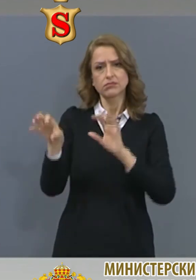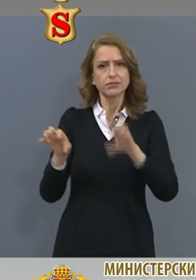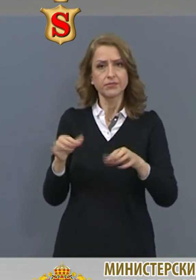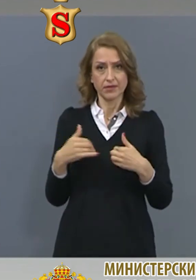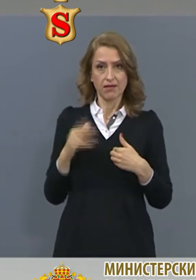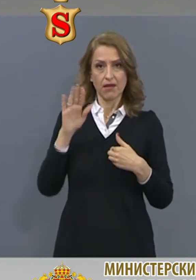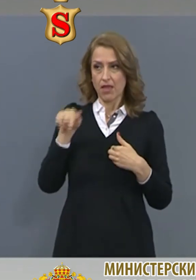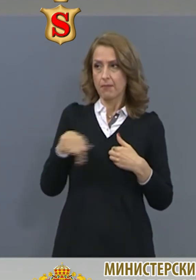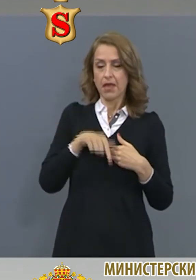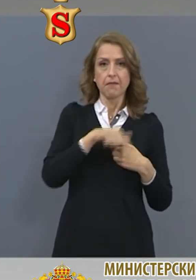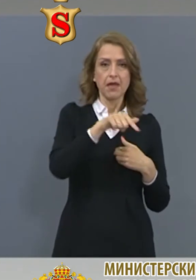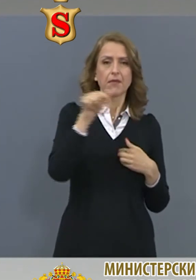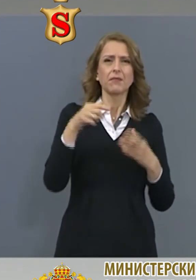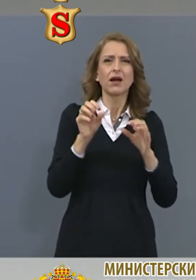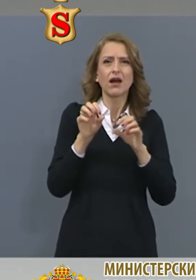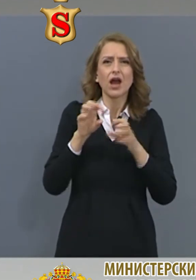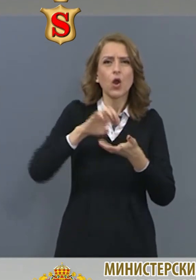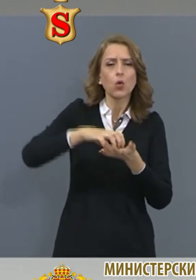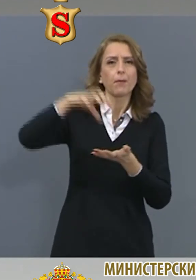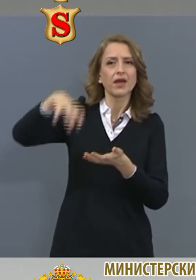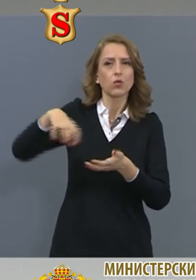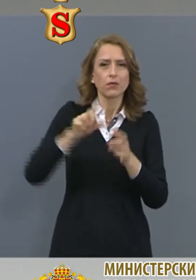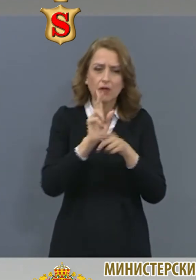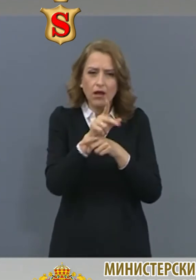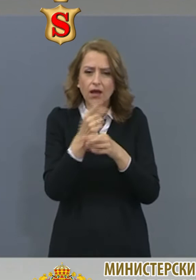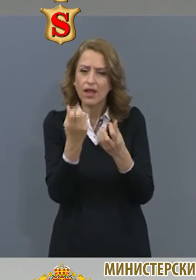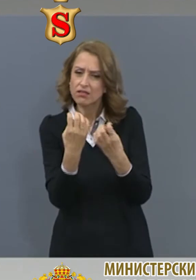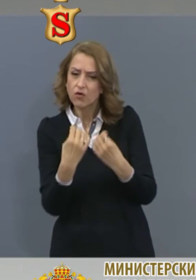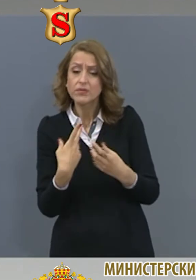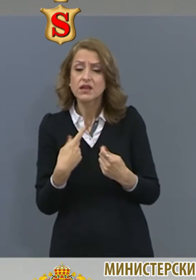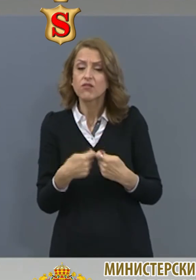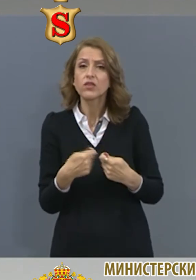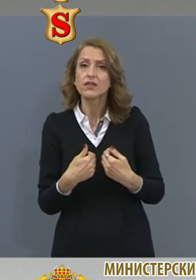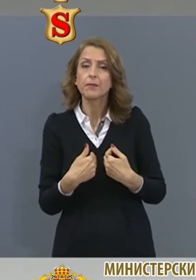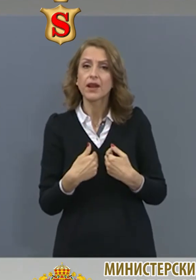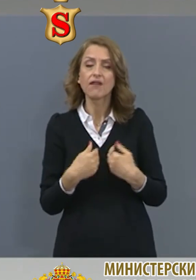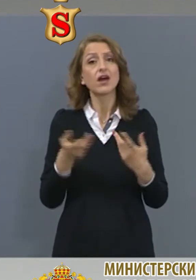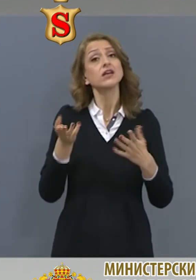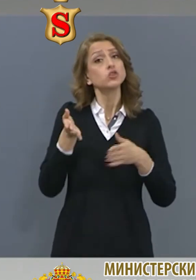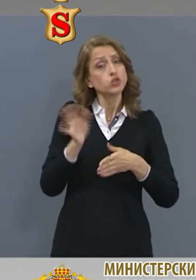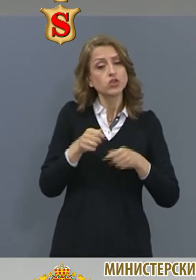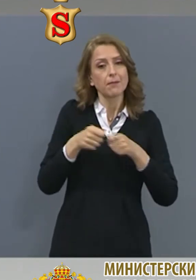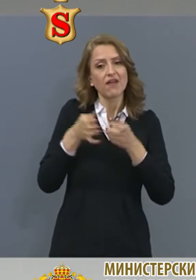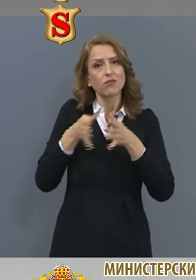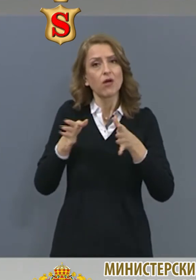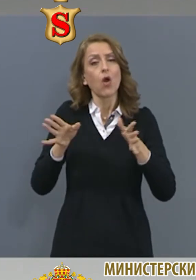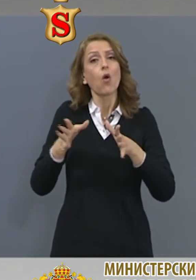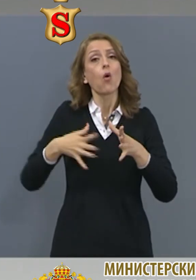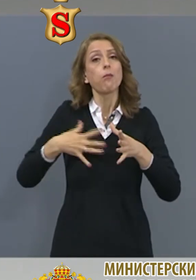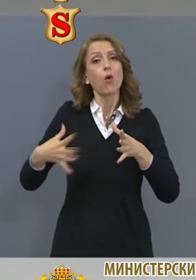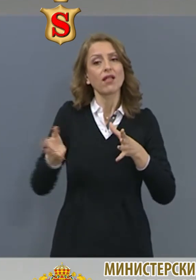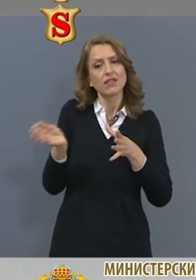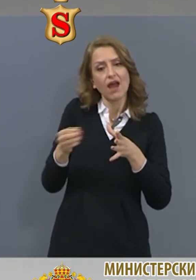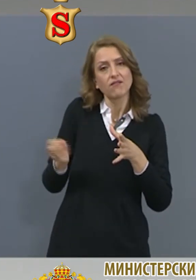който разчитаме на приноса и обратната връзка от потребителите, да бъде обогатен с нови групи заинтересовани страни и ситуации.